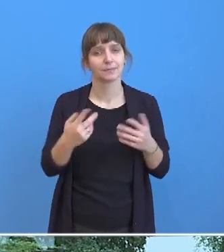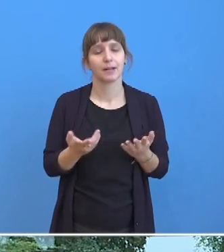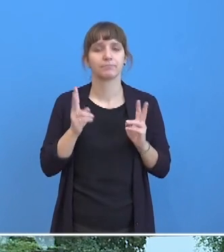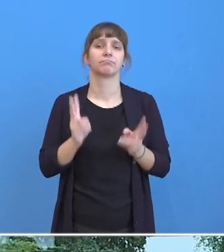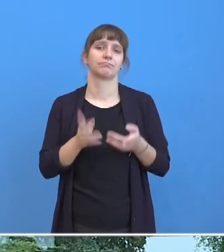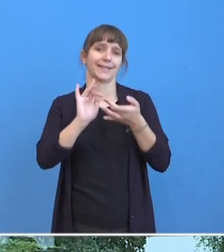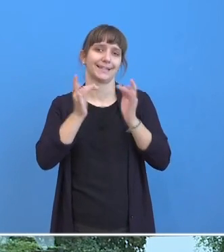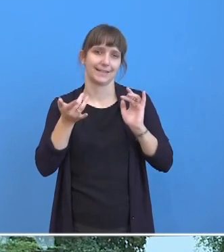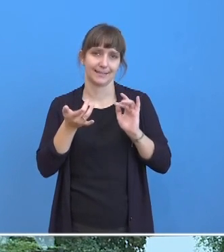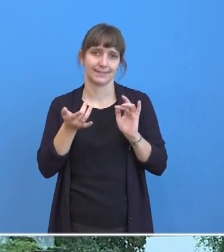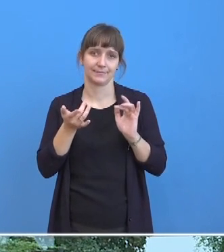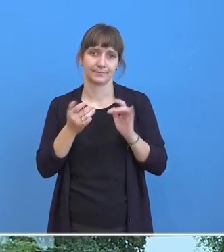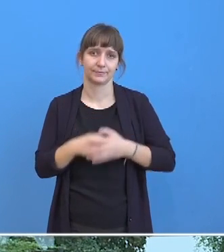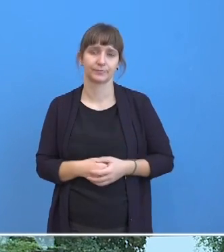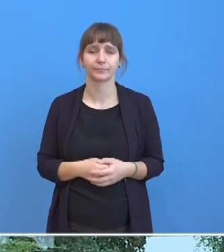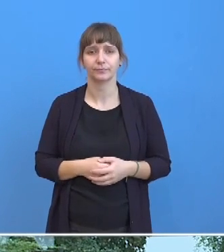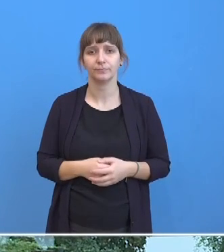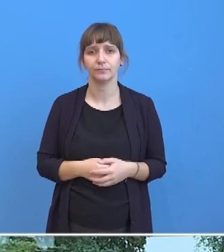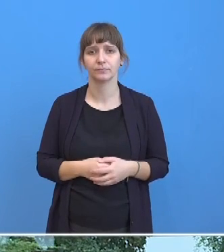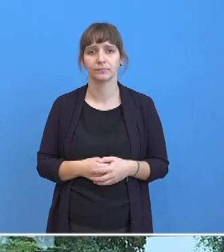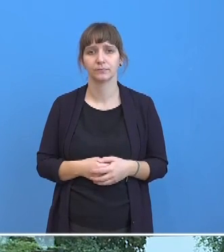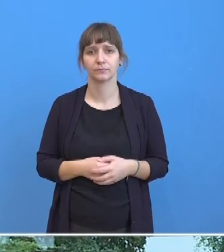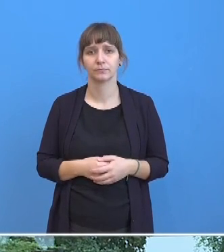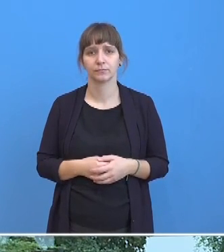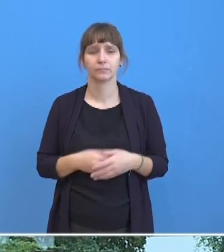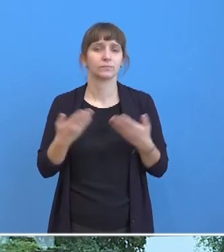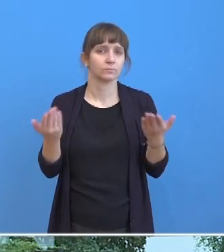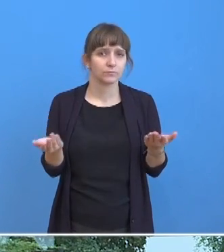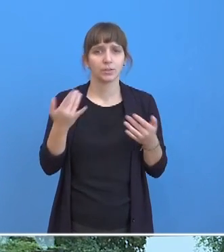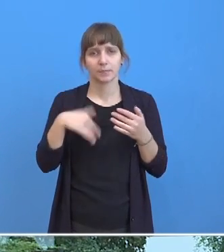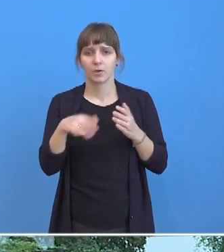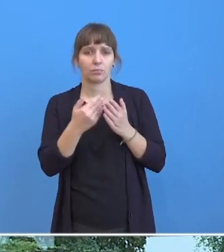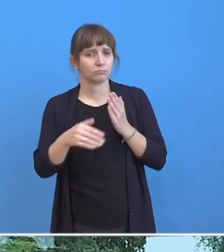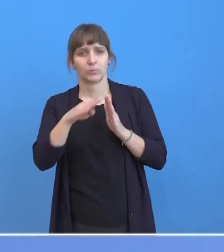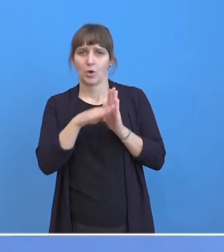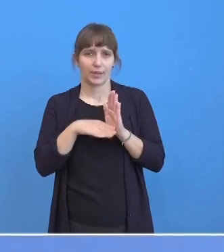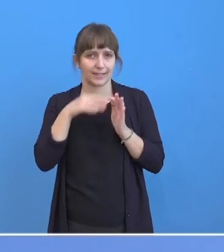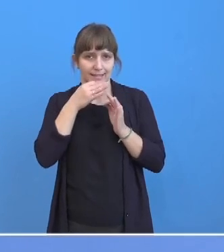-Schalte und da gibt es noch konkrete Terminhinweise.